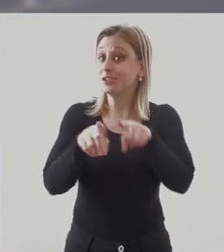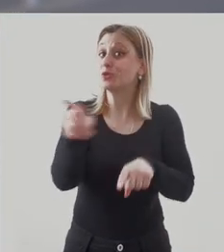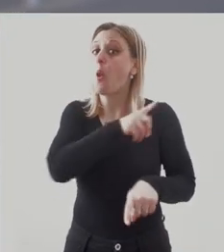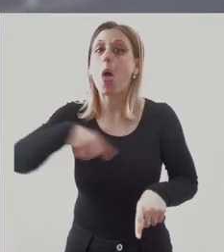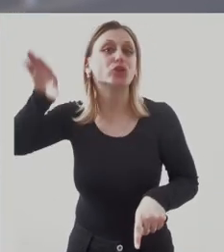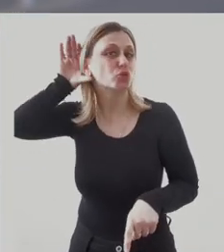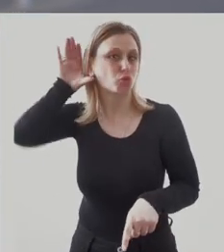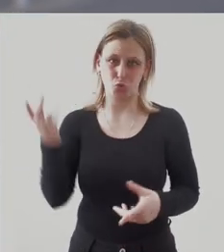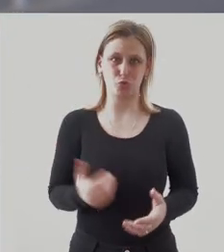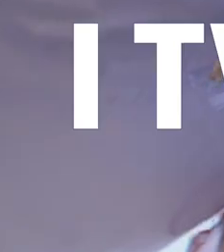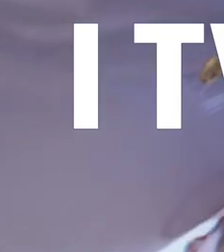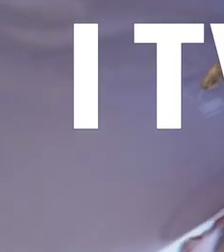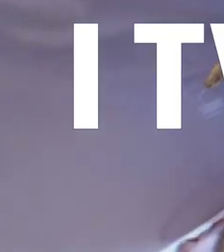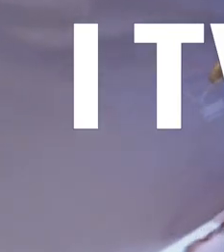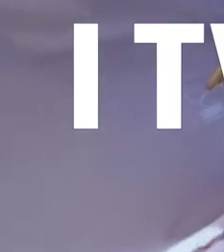želimo i da nas ljudi čuju.